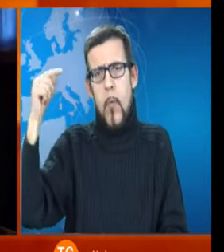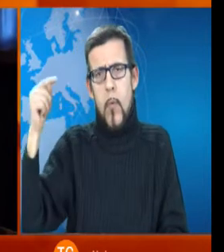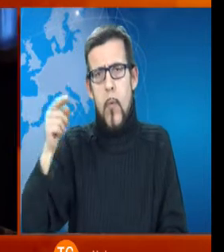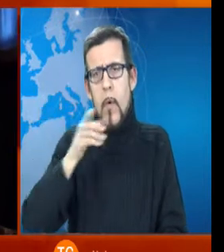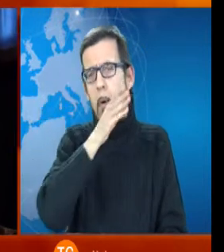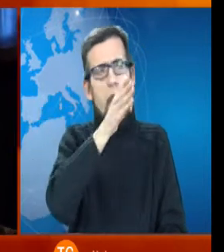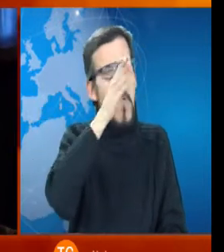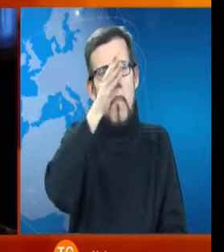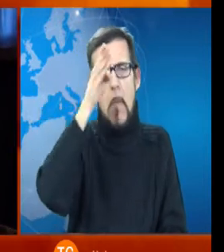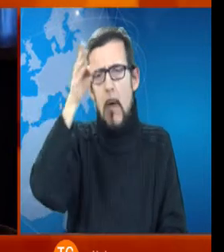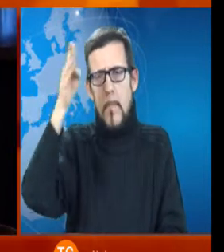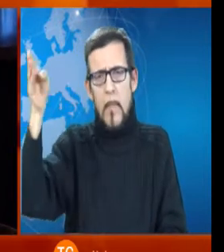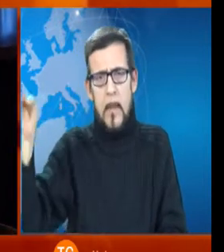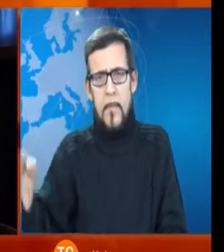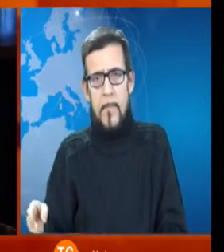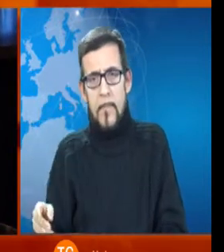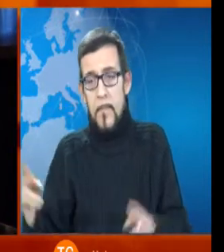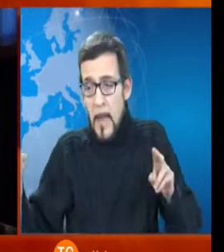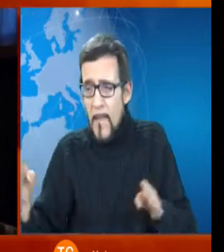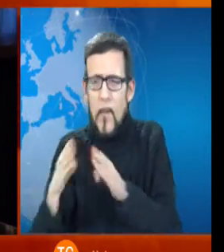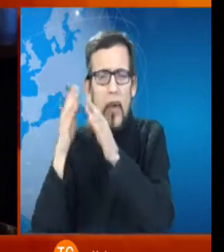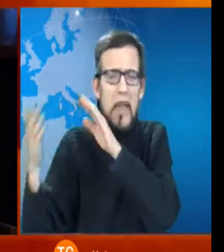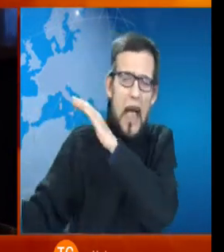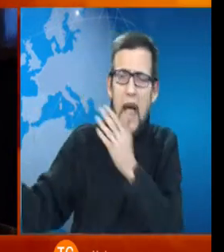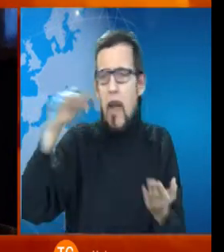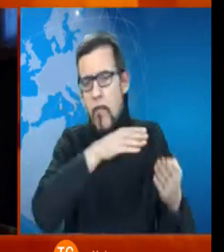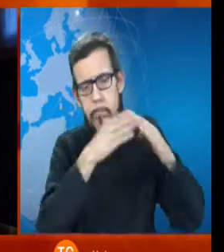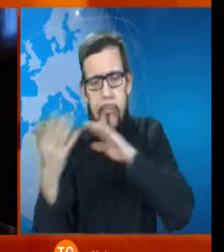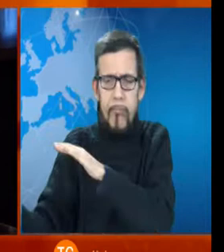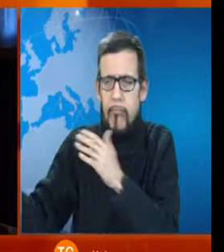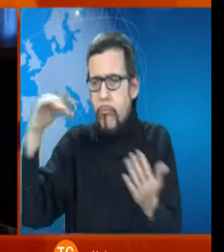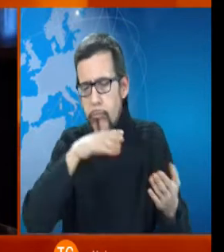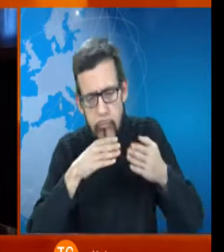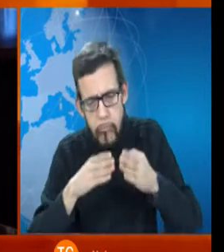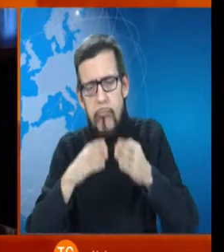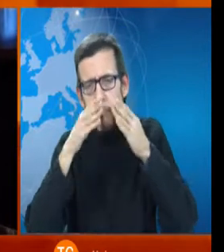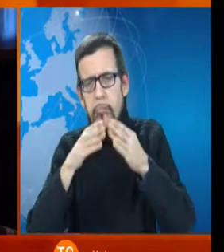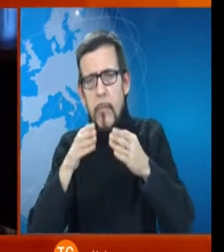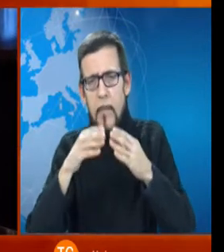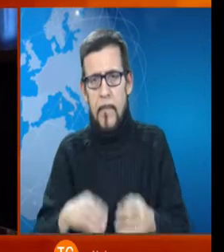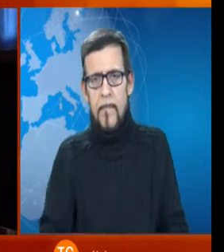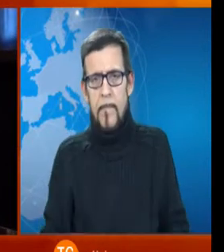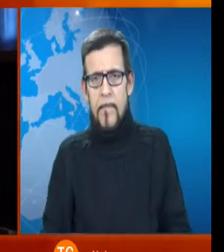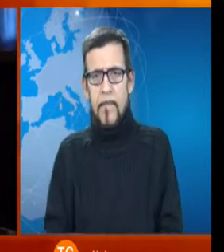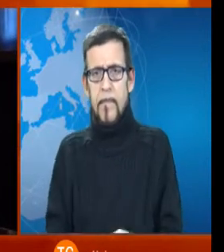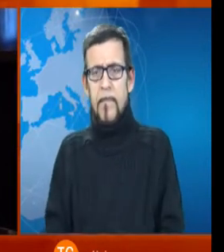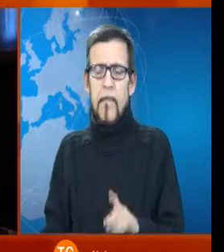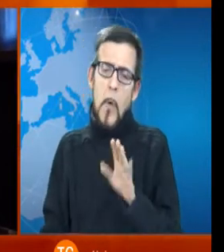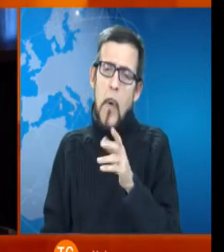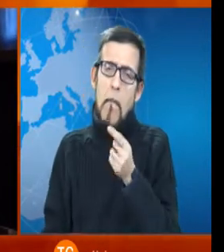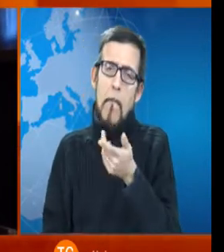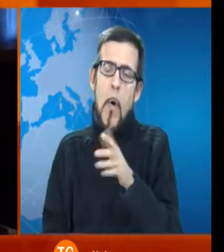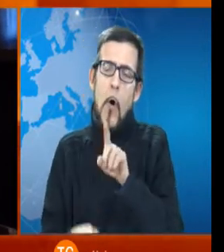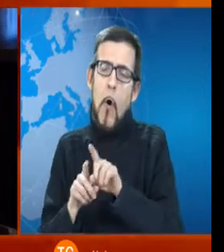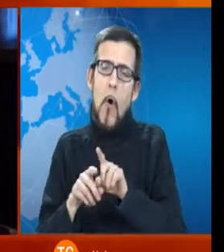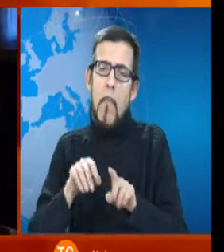per oceani ad affrontare tempeste immaginiamo sempre un Stefano Cardo un po' alla Jules Verne